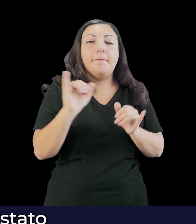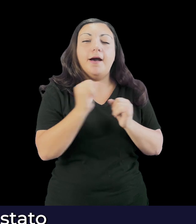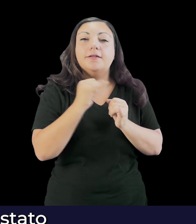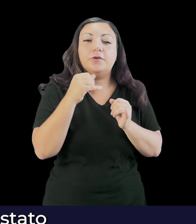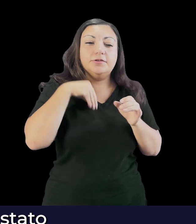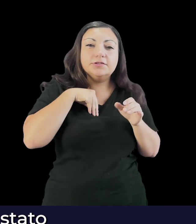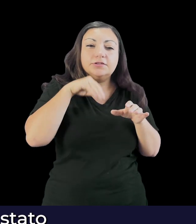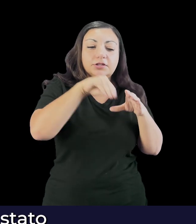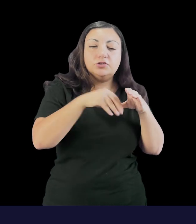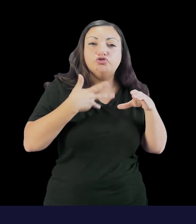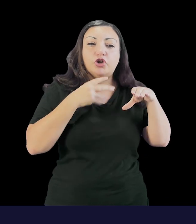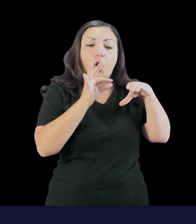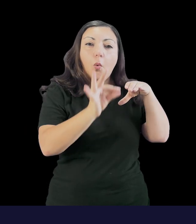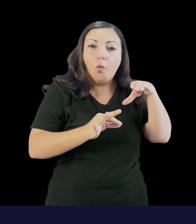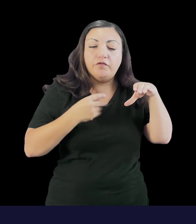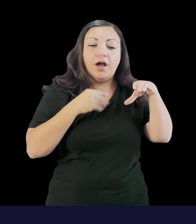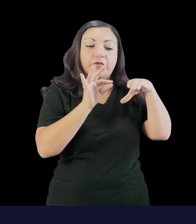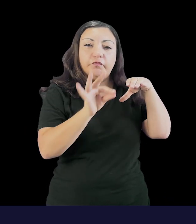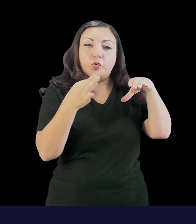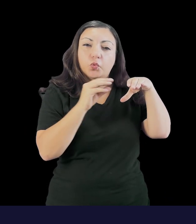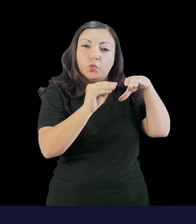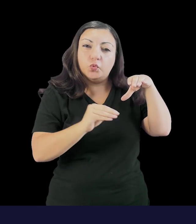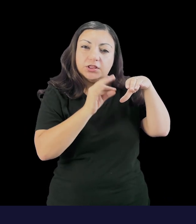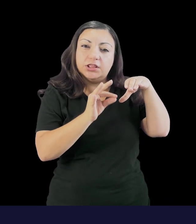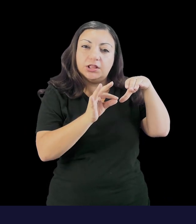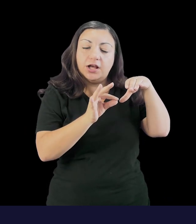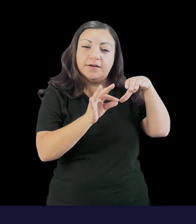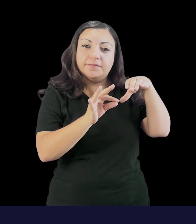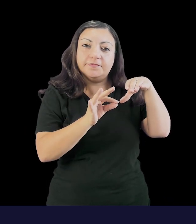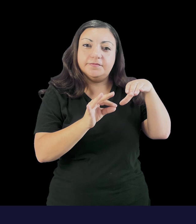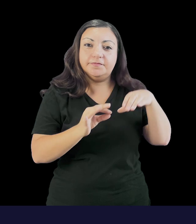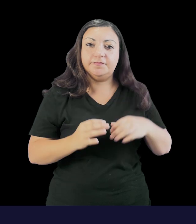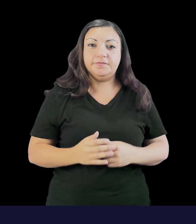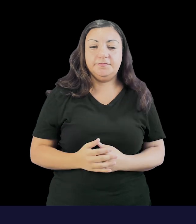pan dei pescatori, questo pane particolare con l'uvetta e altri canditi.